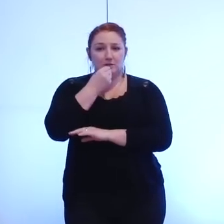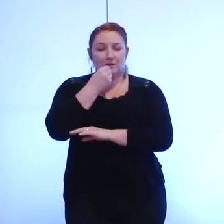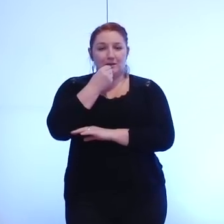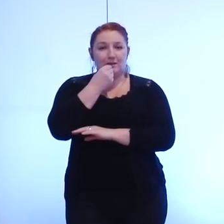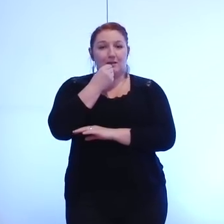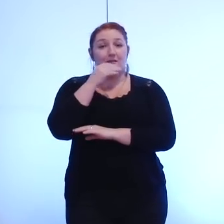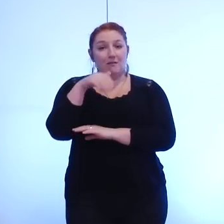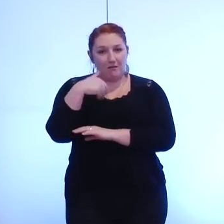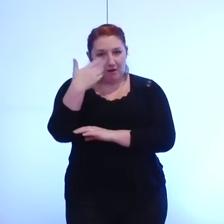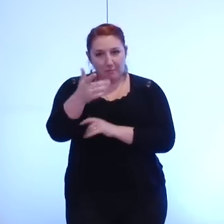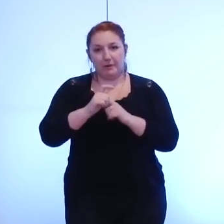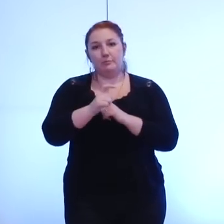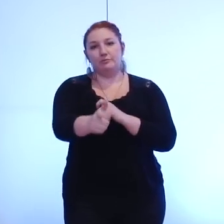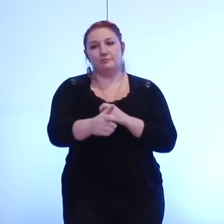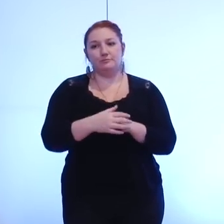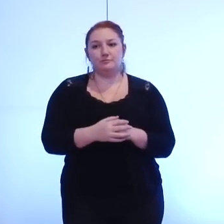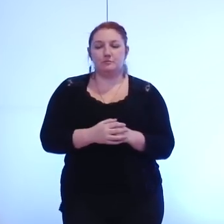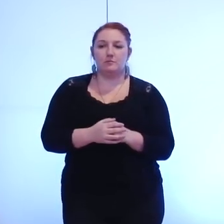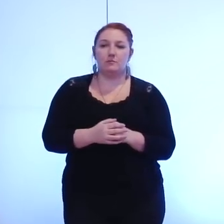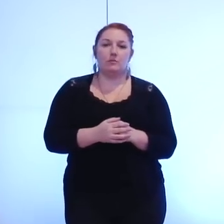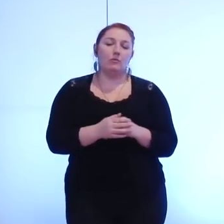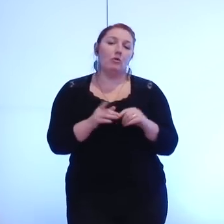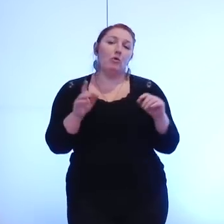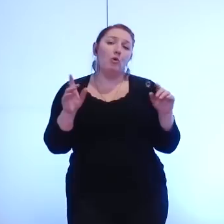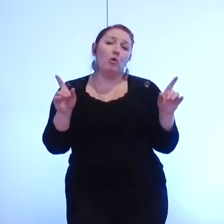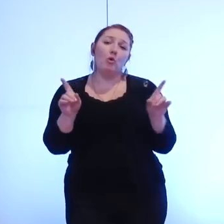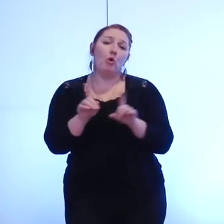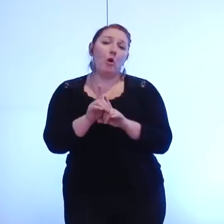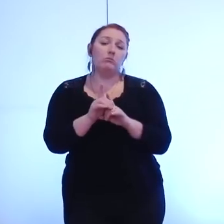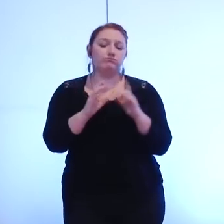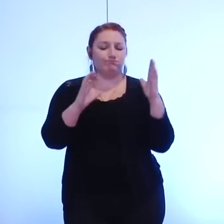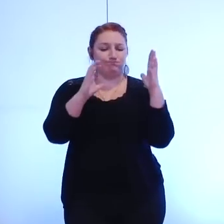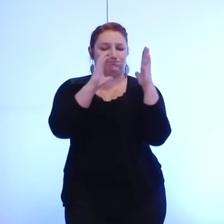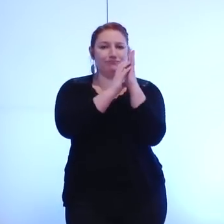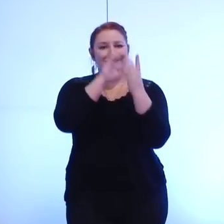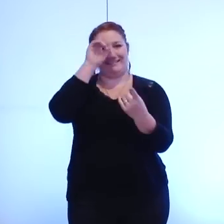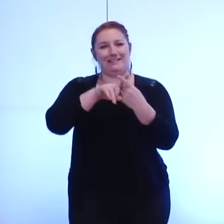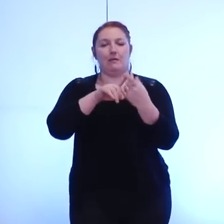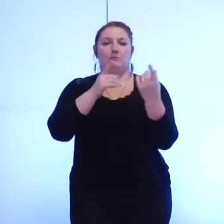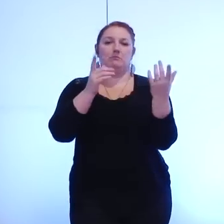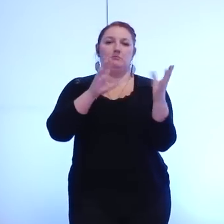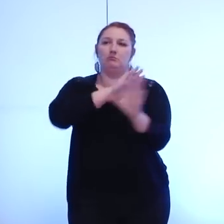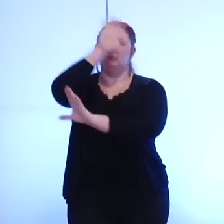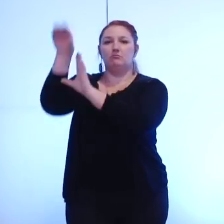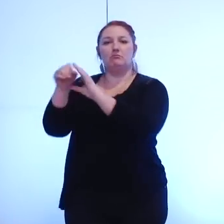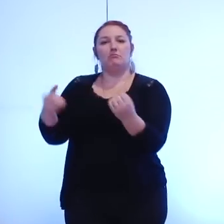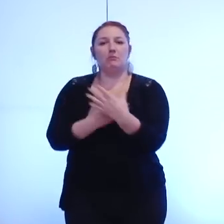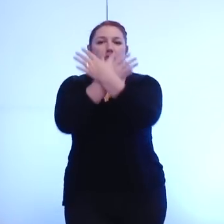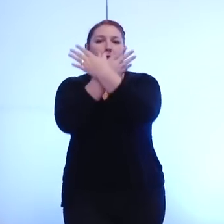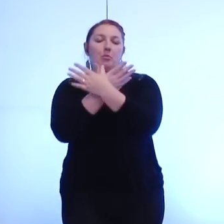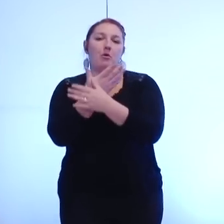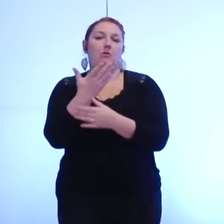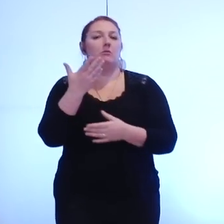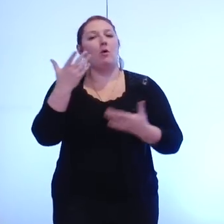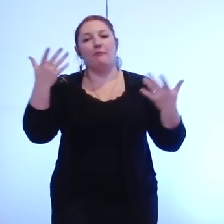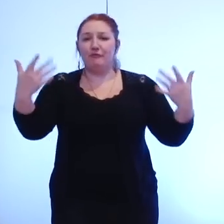cette délibération numéro 5 ce qui conclura le bloc sur le passage en métropole et comme ça nous reprendrons frais et